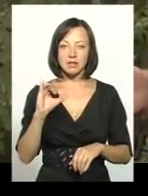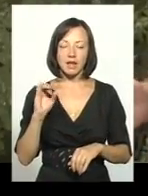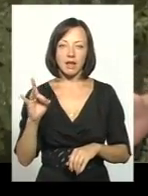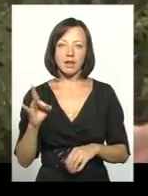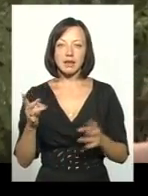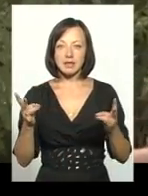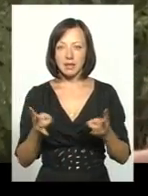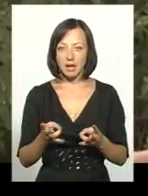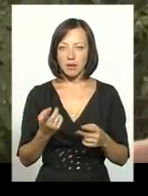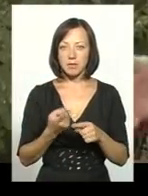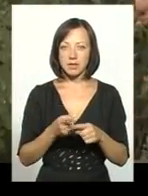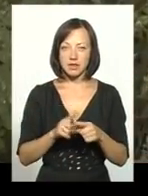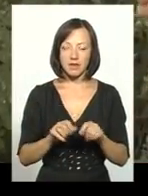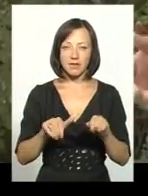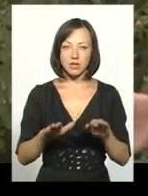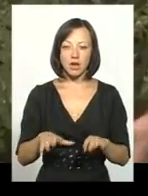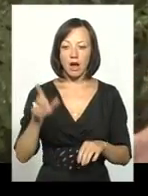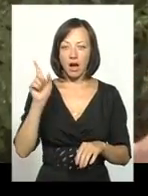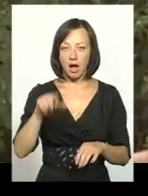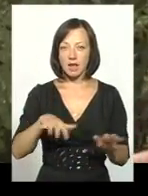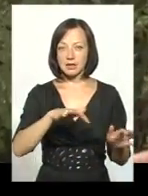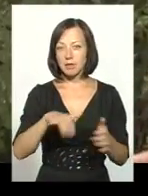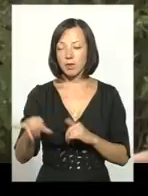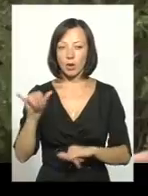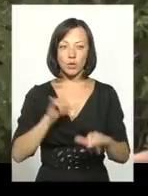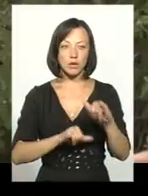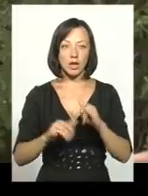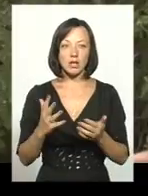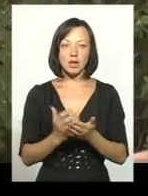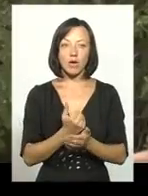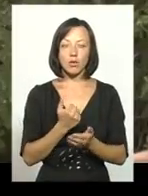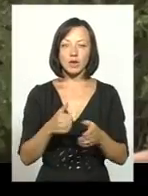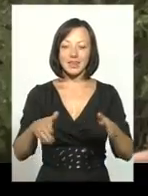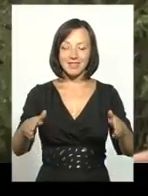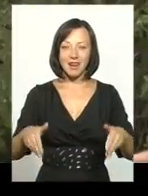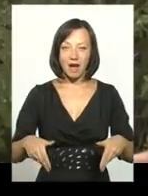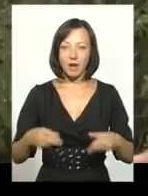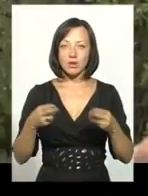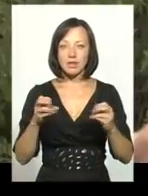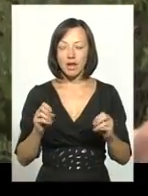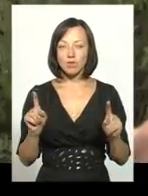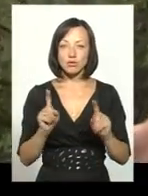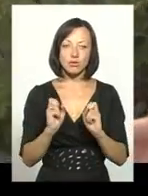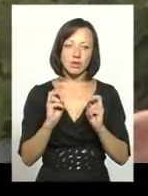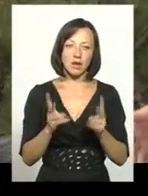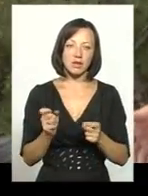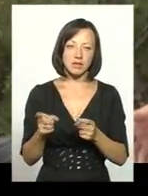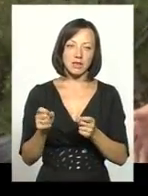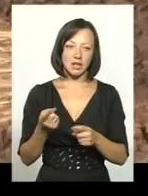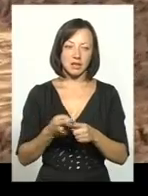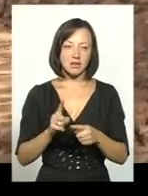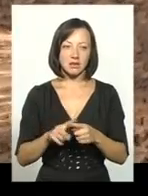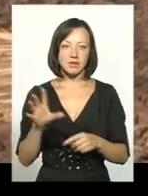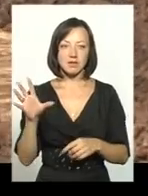Треба якось теж це рішити, хай забираються, чи куди, хай знаходять ділянку, де, що, як скидати то все.